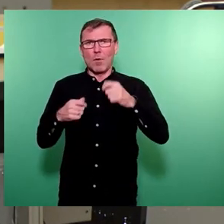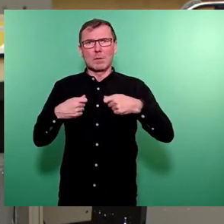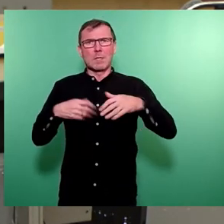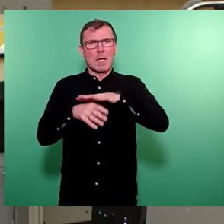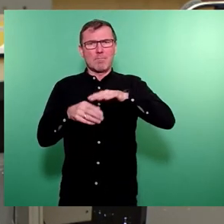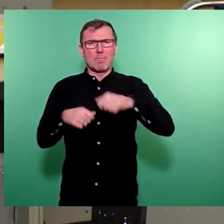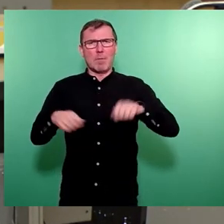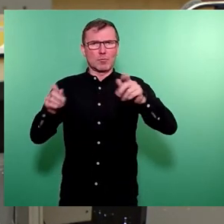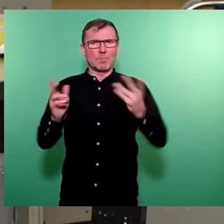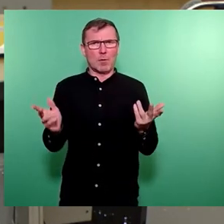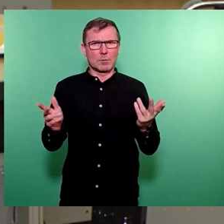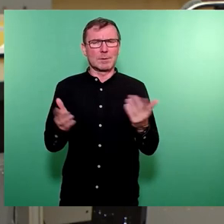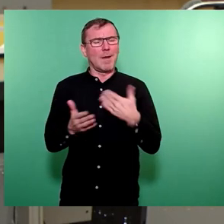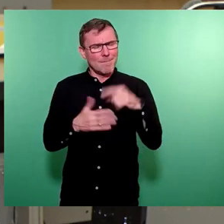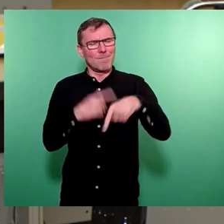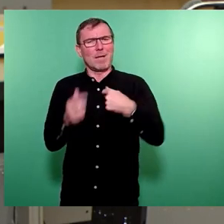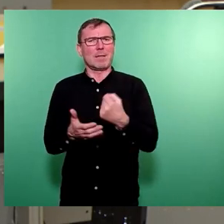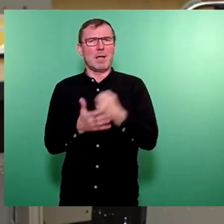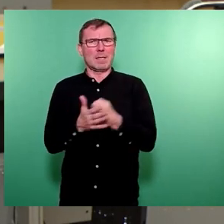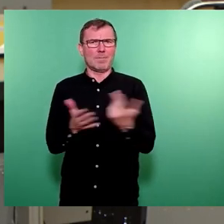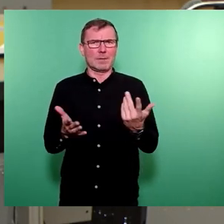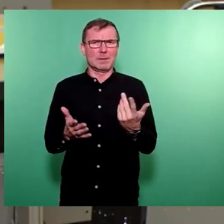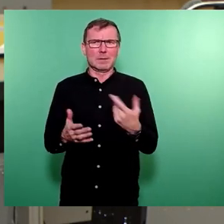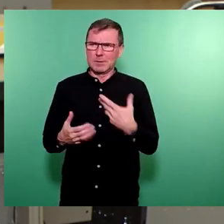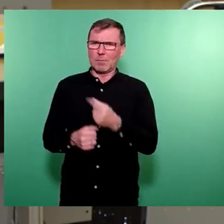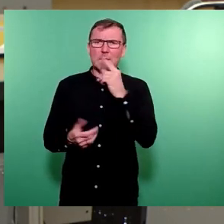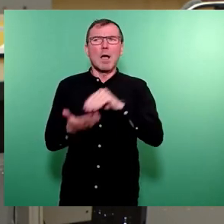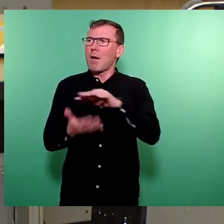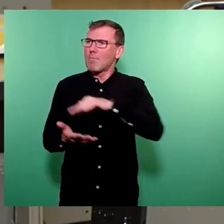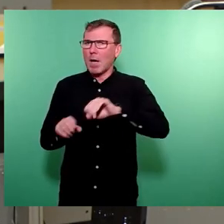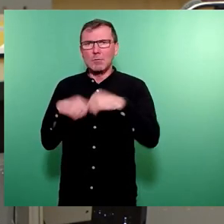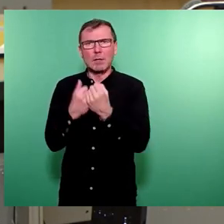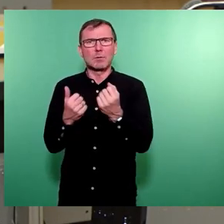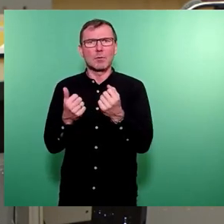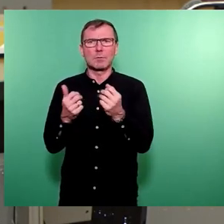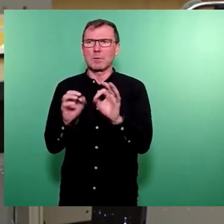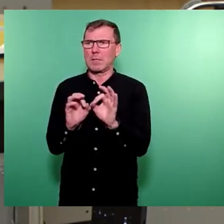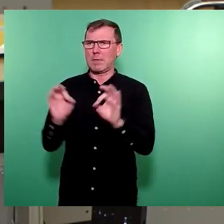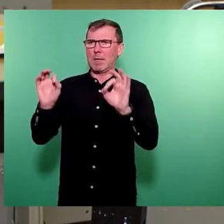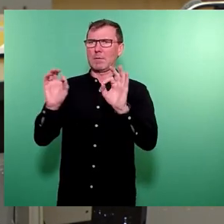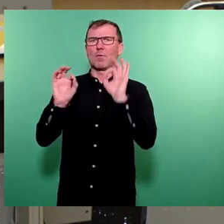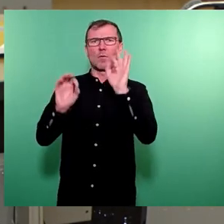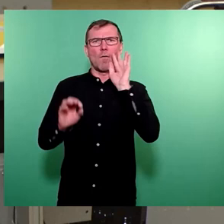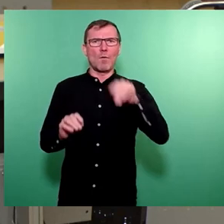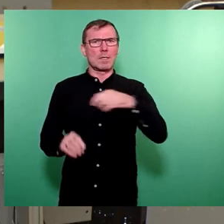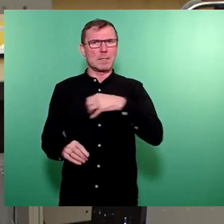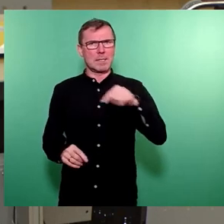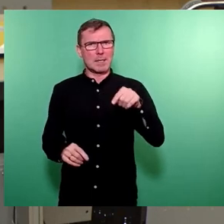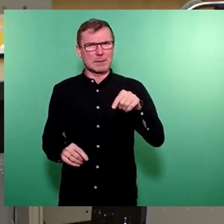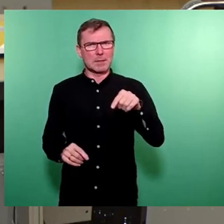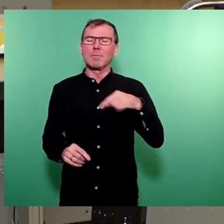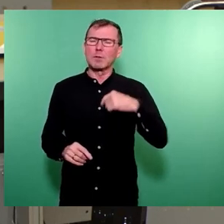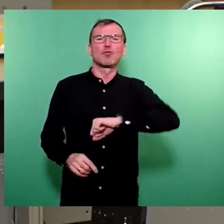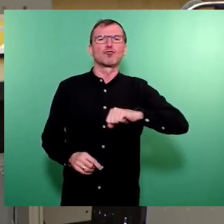zu arbeiten, dass wir die Voraussetzungen dafür schaffen, dass wenn die Marktsituation wieder besser wird für die Wohnen in Dresden, wir dann auch wirklich zügig